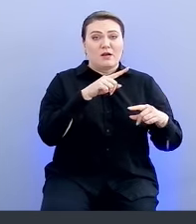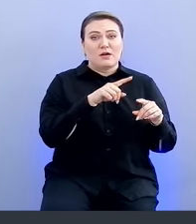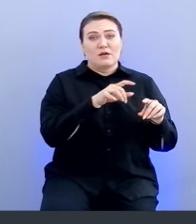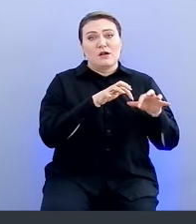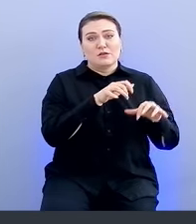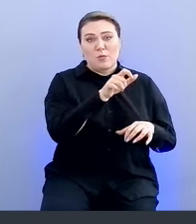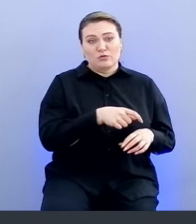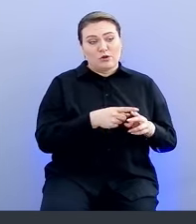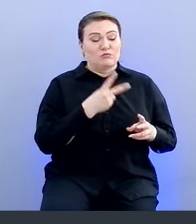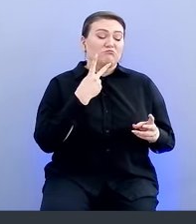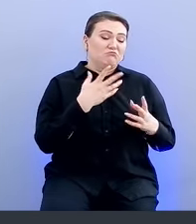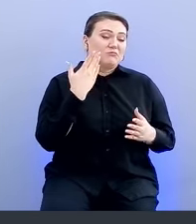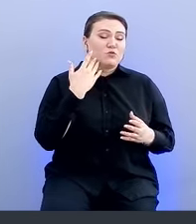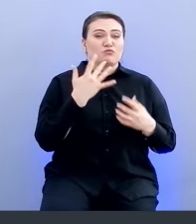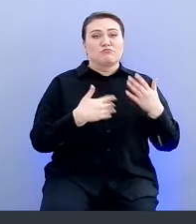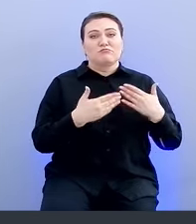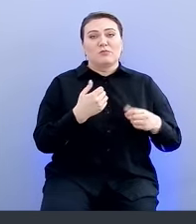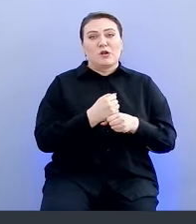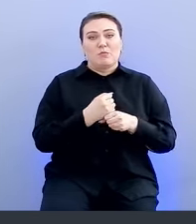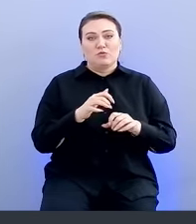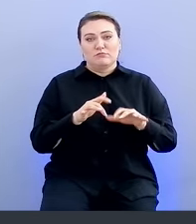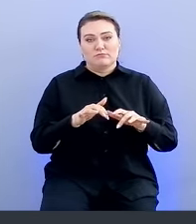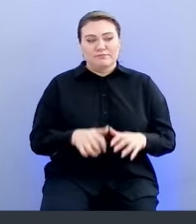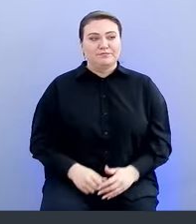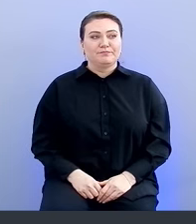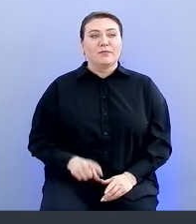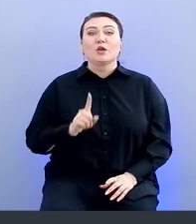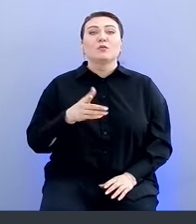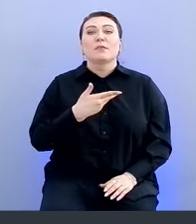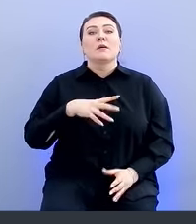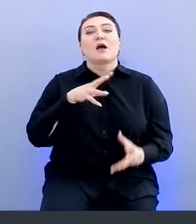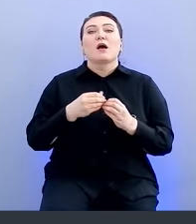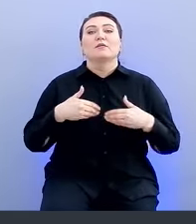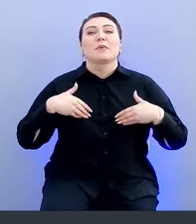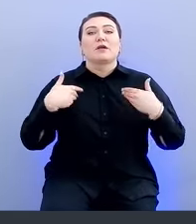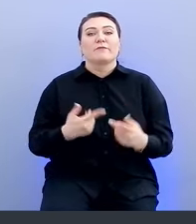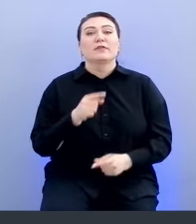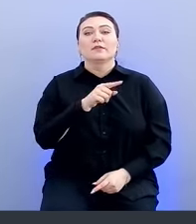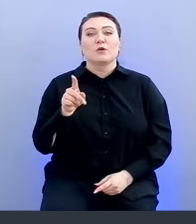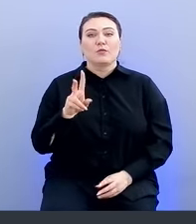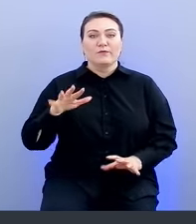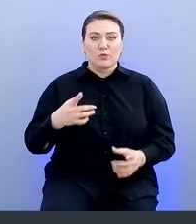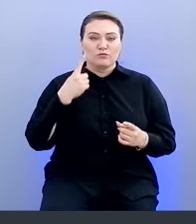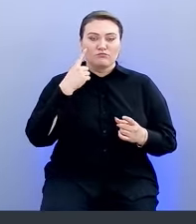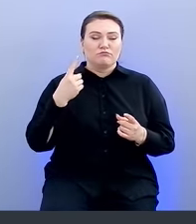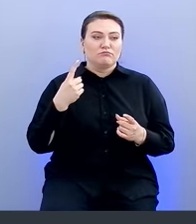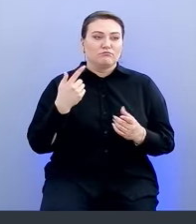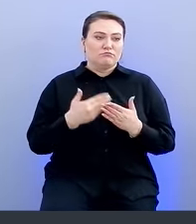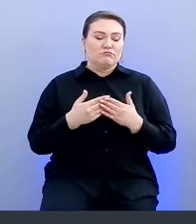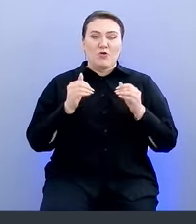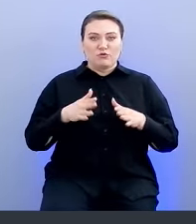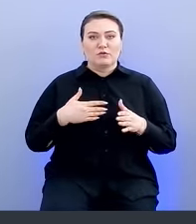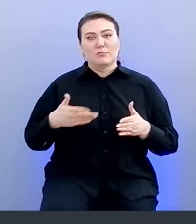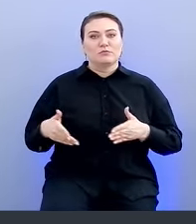которыми они работают. И чтобы мы хотели порекомендовать тем, кто вдруг решит пройти